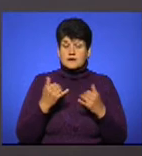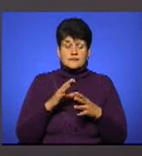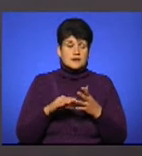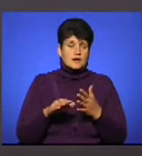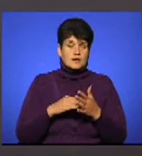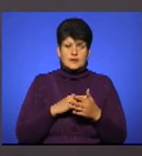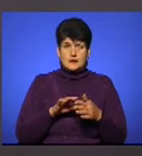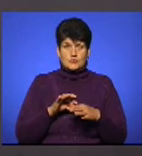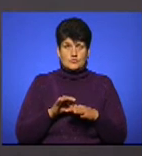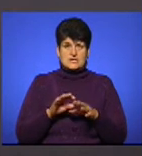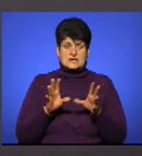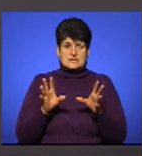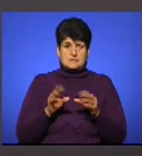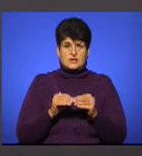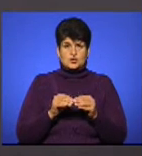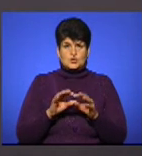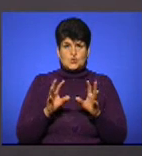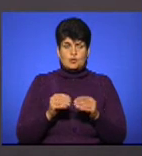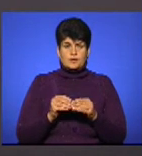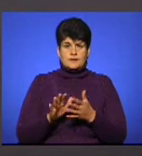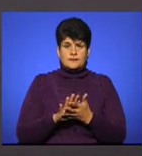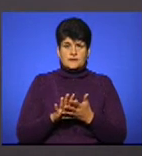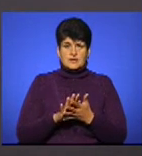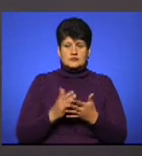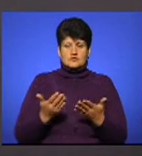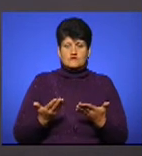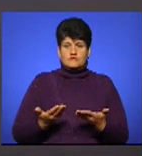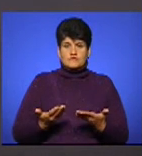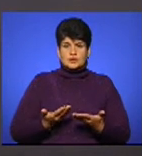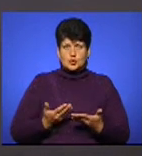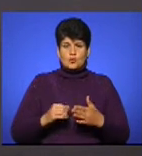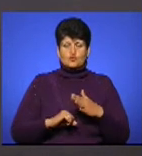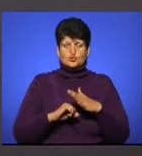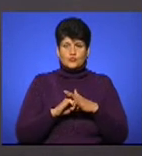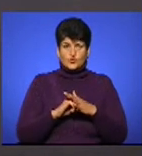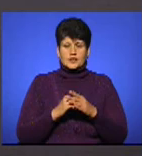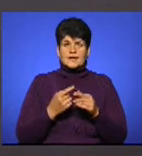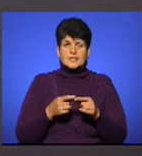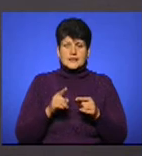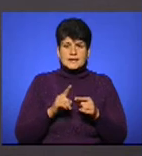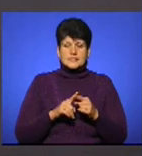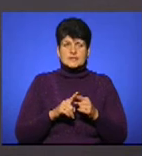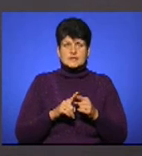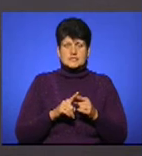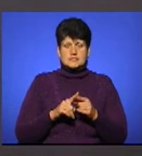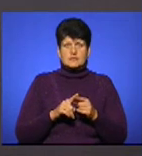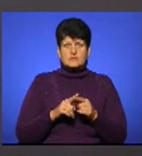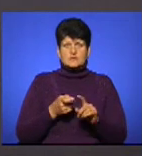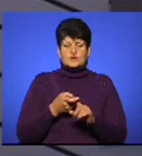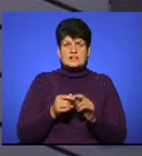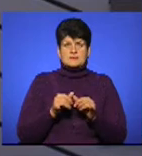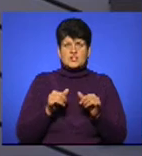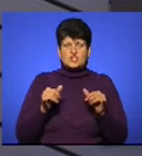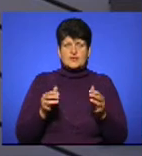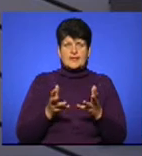зменшується об'єми дератизації в житловому фонді і тому подібне, і це призводить до росту чисельності гризунів.